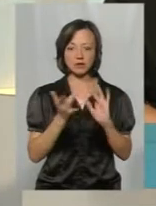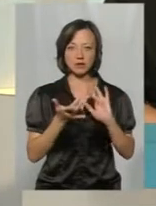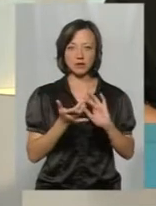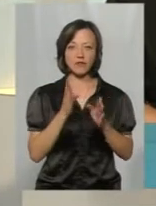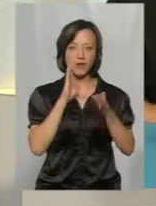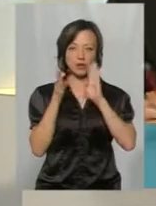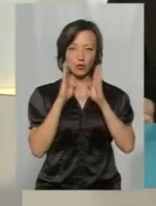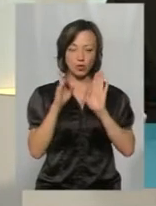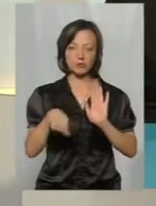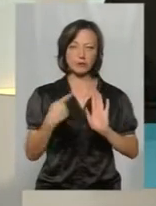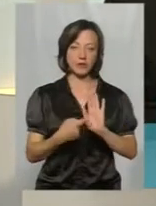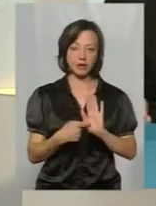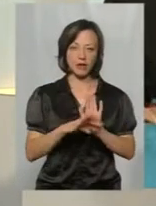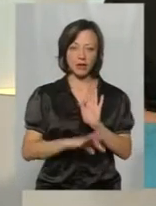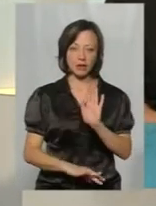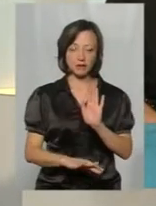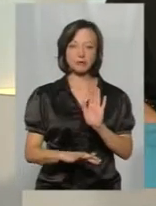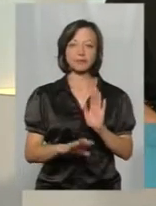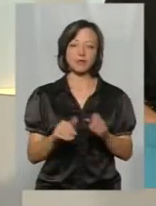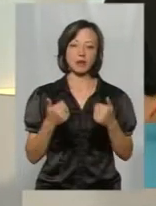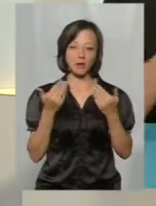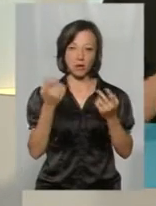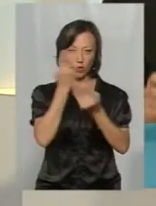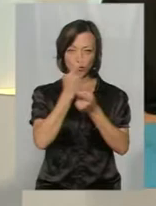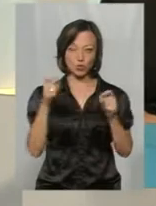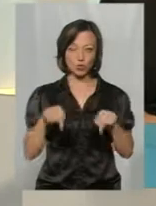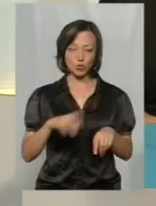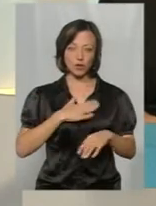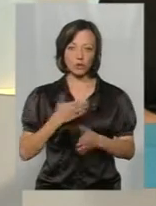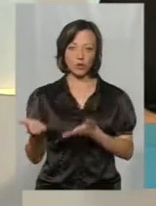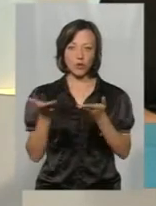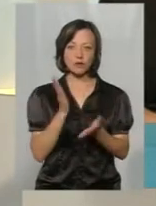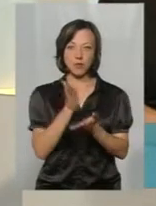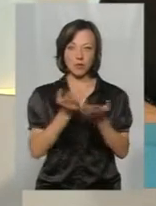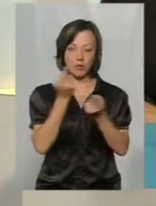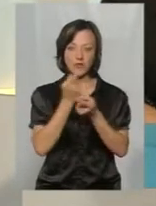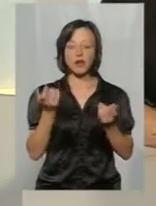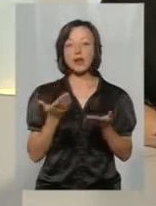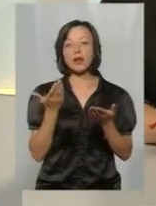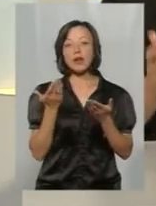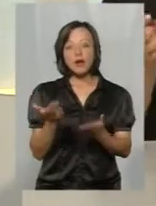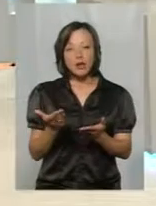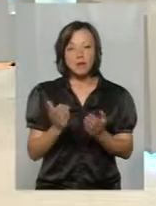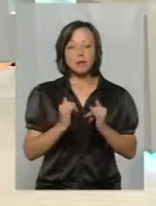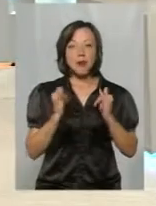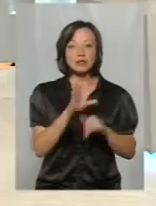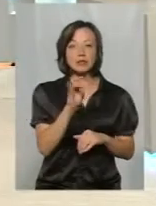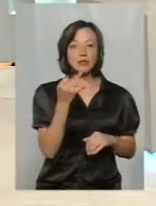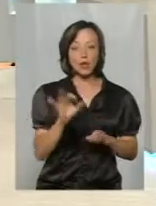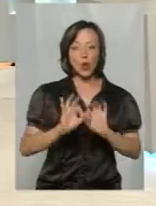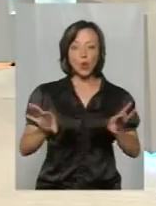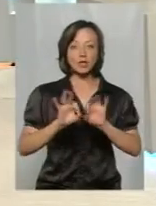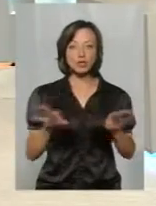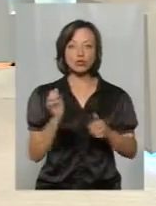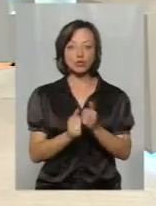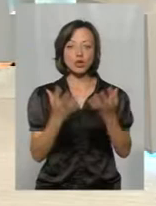Фейсбук. Ставте свої питання під трансляцію і ми озвучимо їх тут нашому гості у прямому ефірі. Пане Сергій, а ви розкажіть, все ж таки